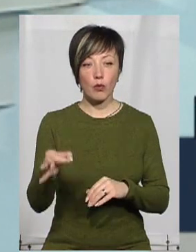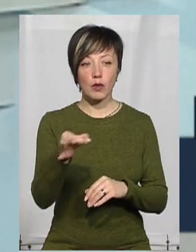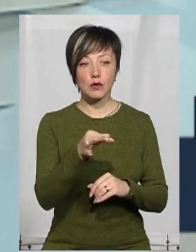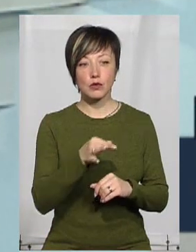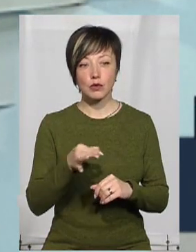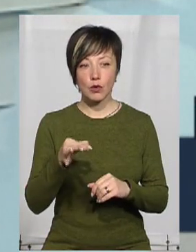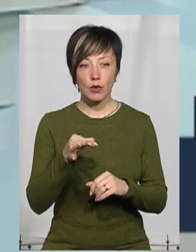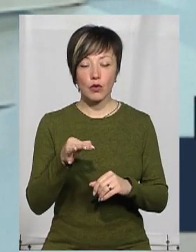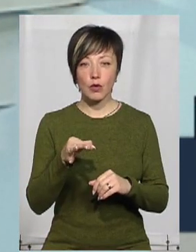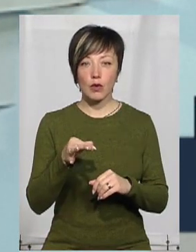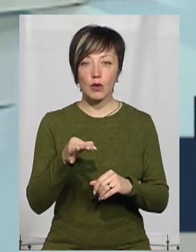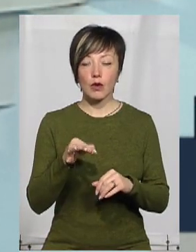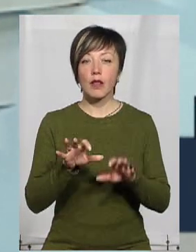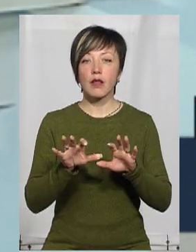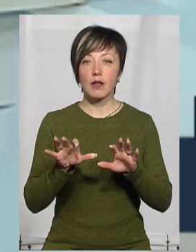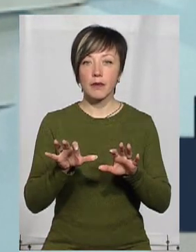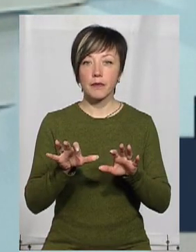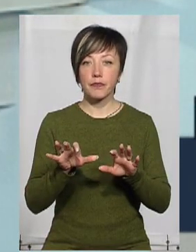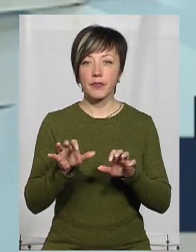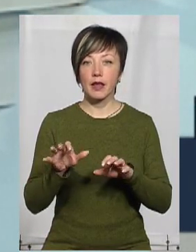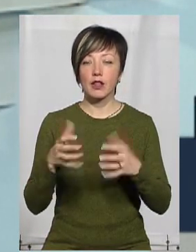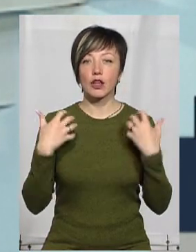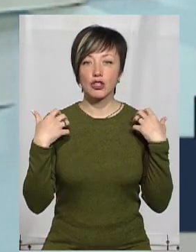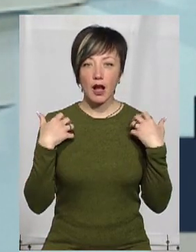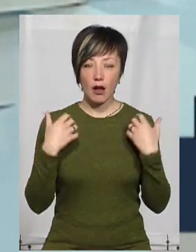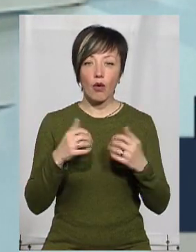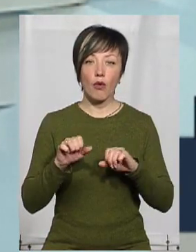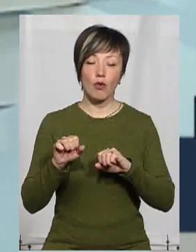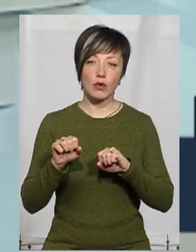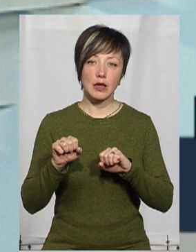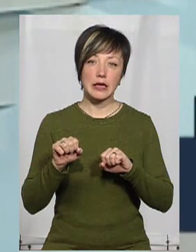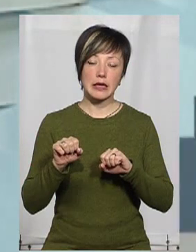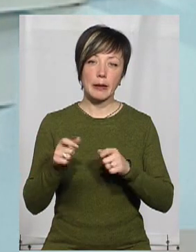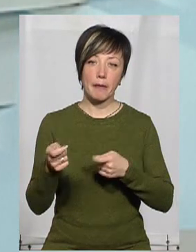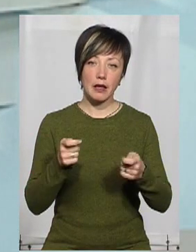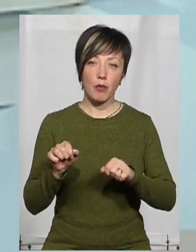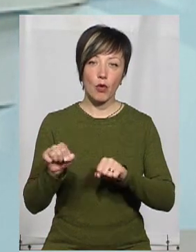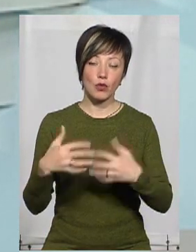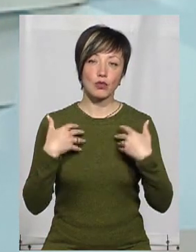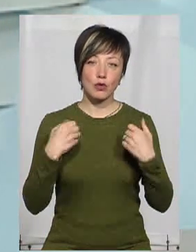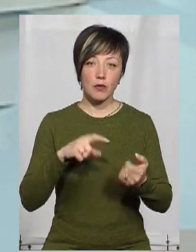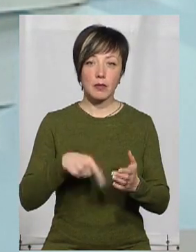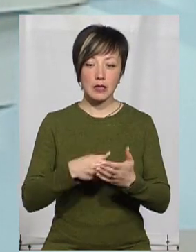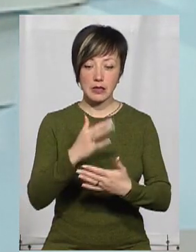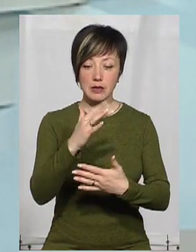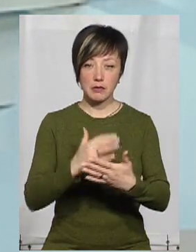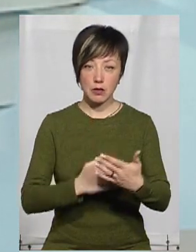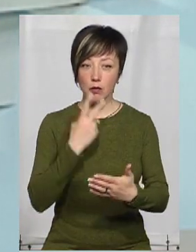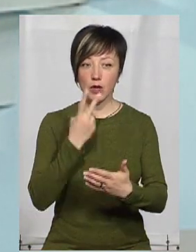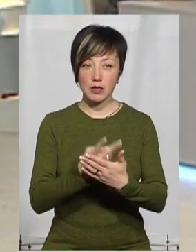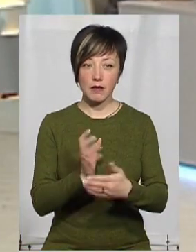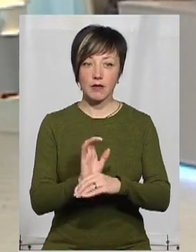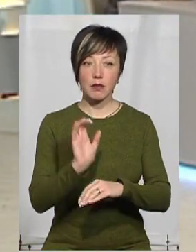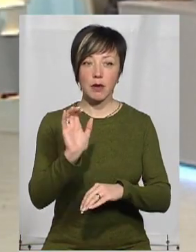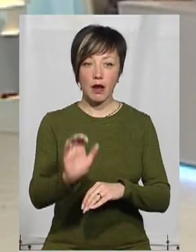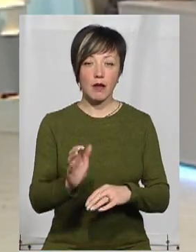нашого охорони здоров'я по місту департаменту, в них вже був список, чого потрібно. Список вони нам показали,